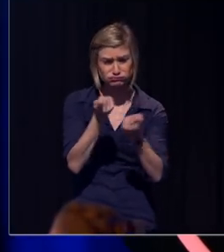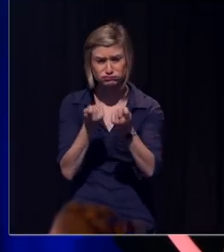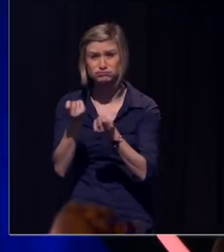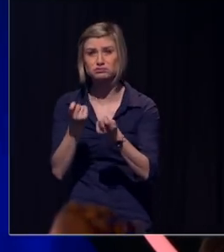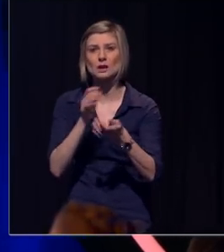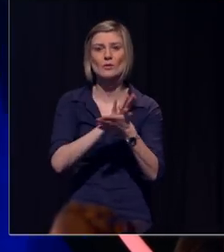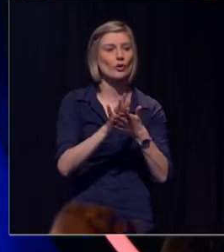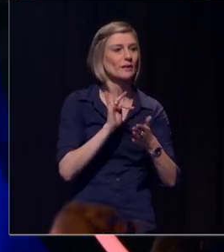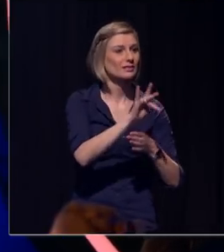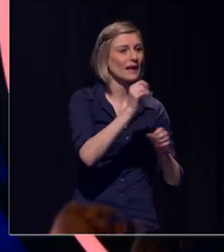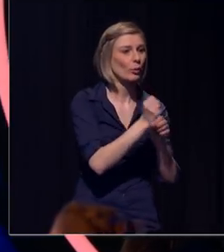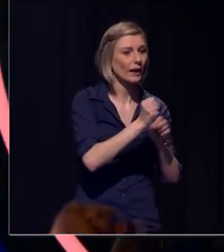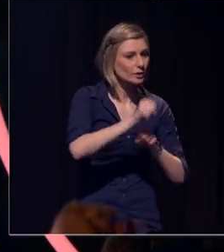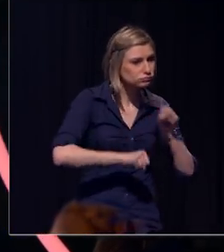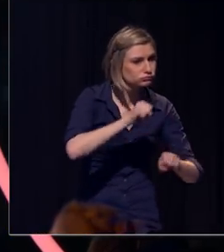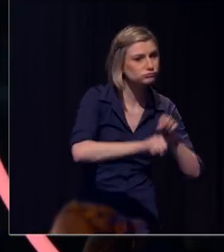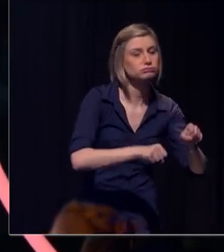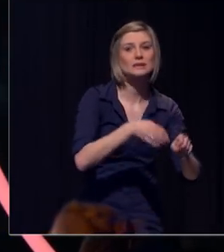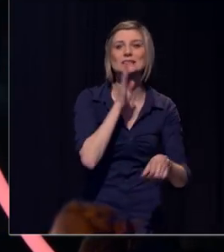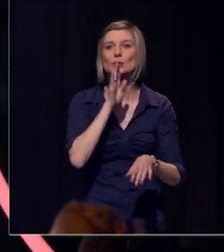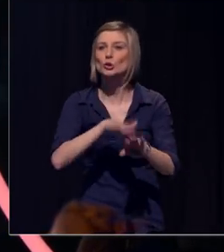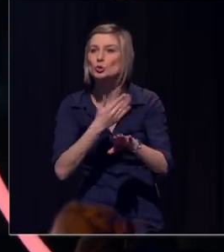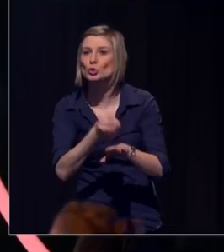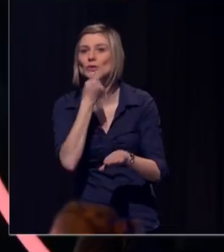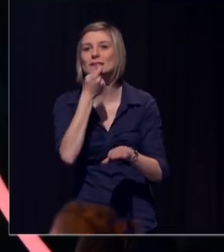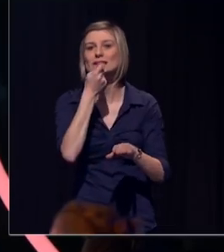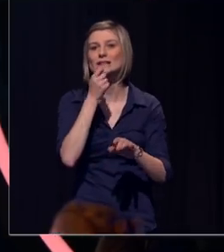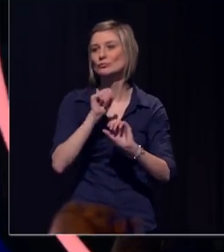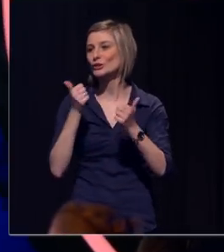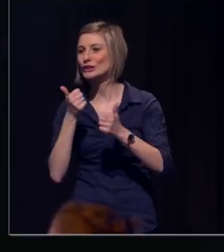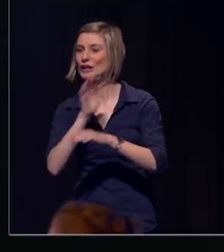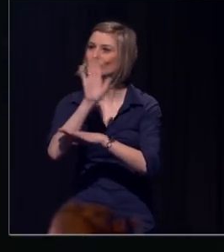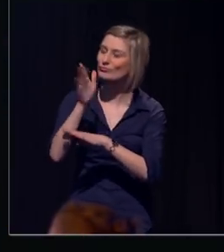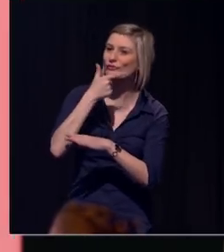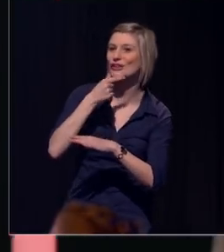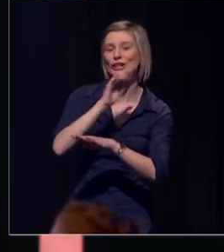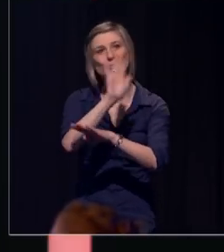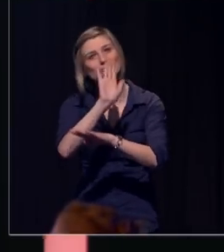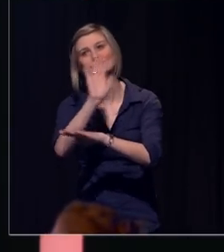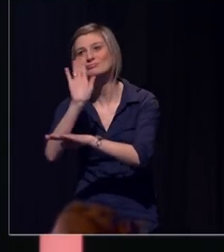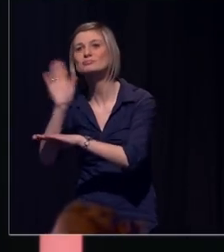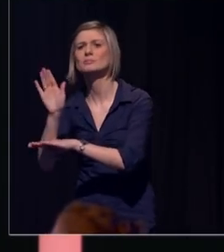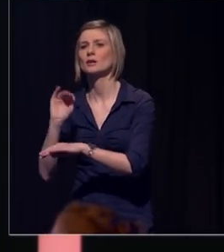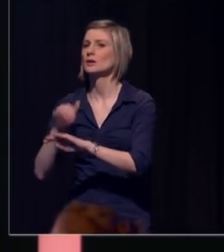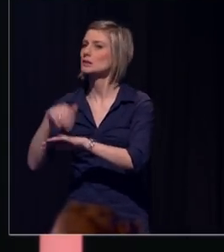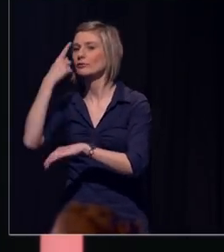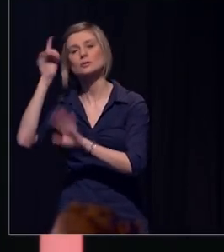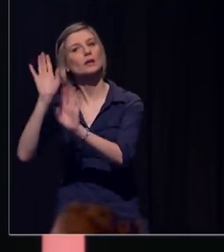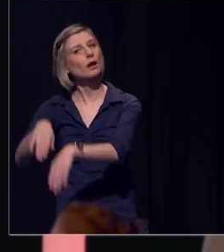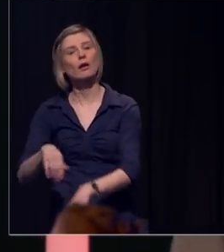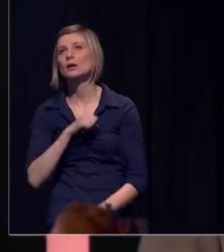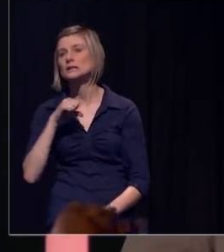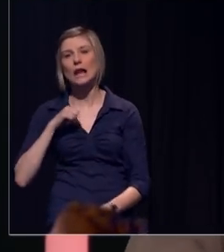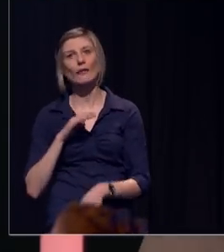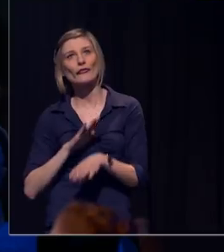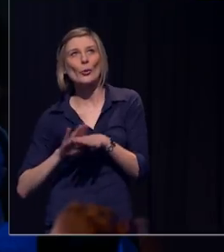werk gegaan. We hebben s'middags gezond gegeten. We zijn vriendelijk geweest tegen iedereen. En s'avonds denken we... Nu mag ik mezelf toch even